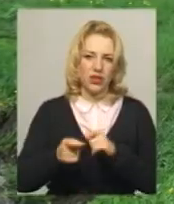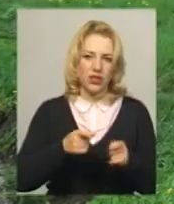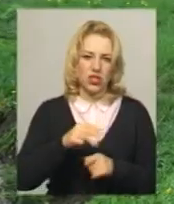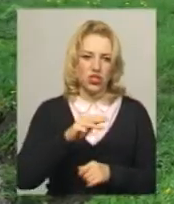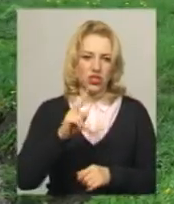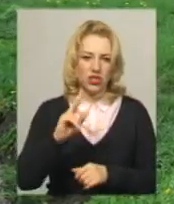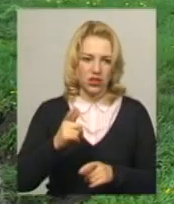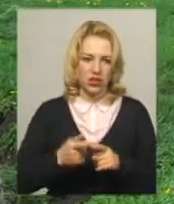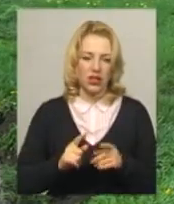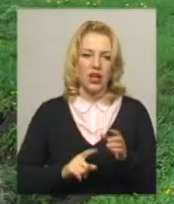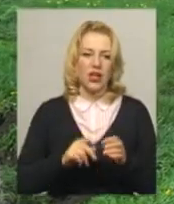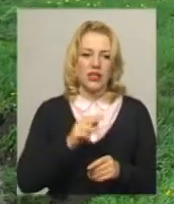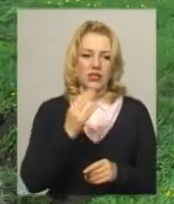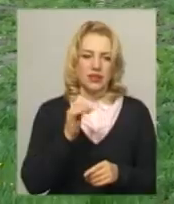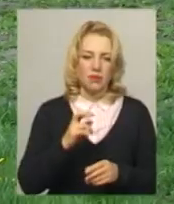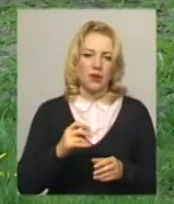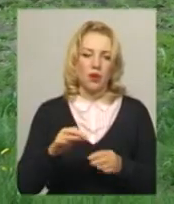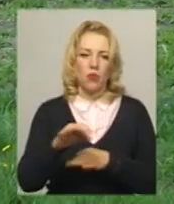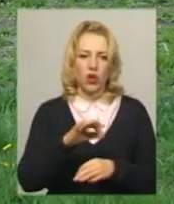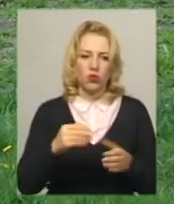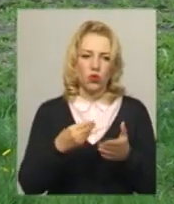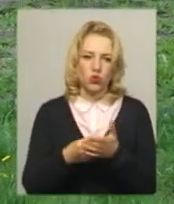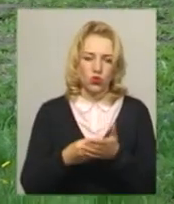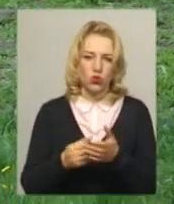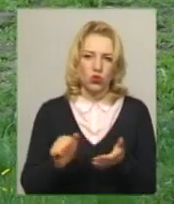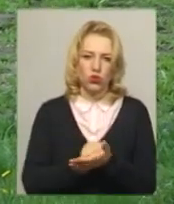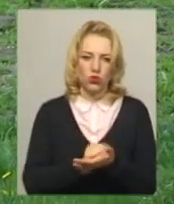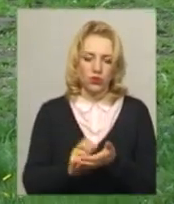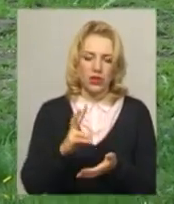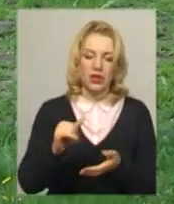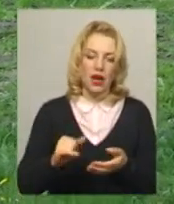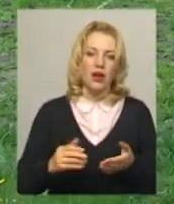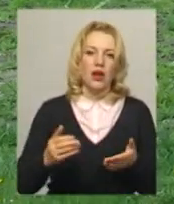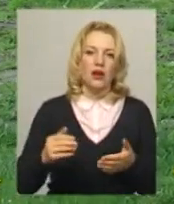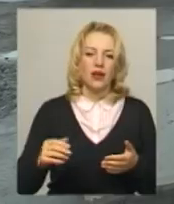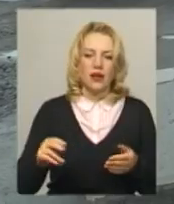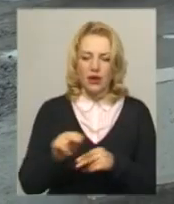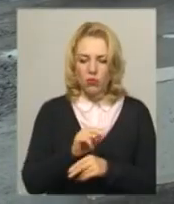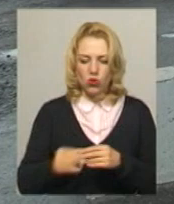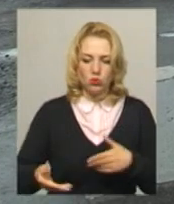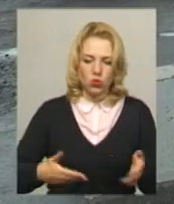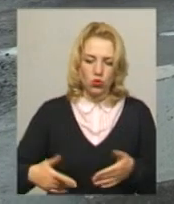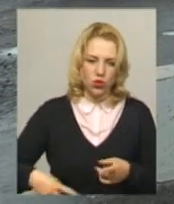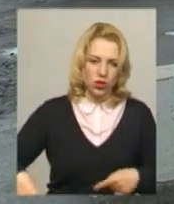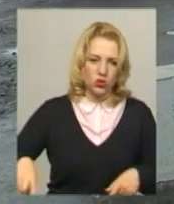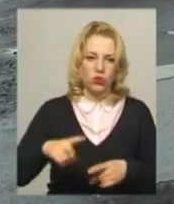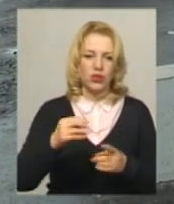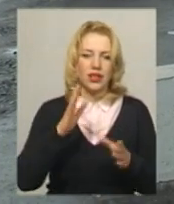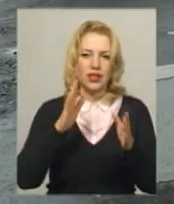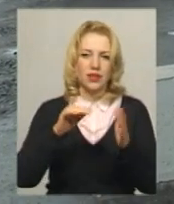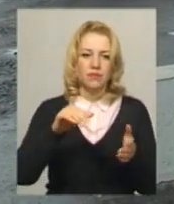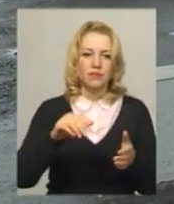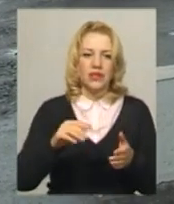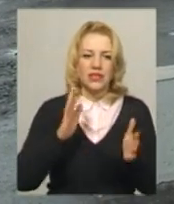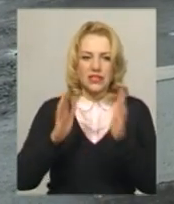Тетяни Цип, проєктно-кошторисну документацію на капітальний ремонт пішохідної зони та облаштування скверу на перетині вулиць Зарічанської та